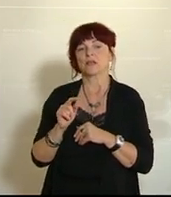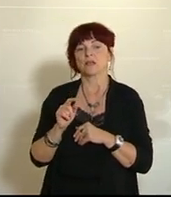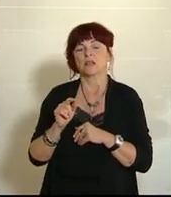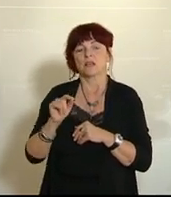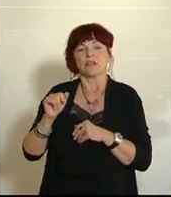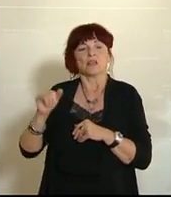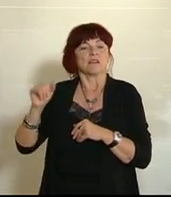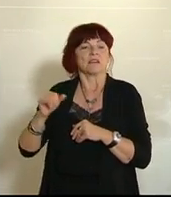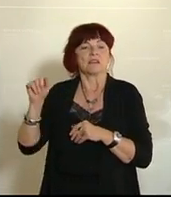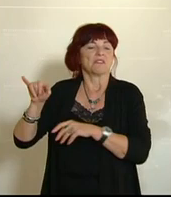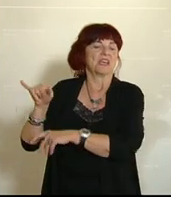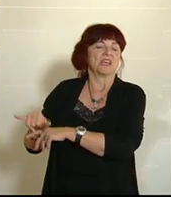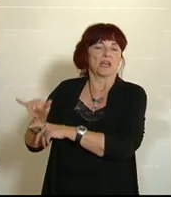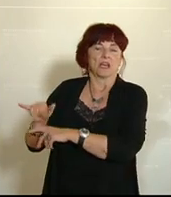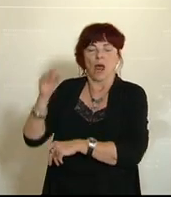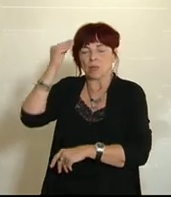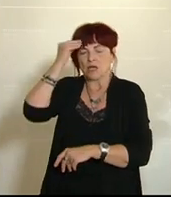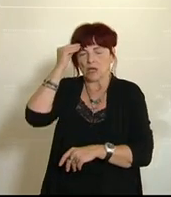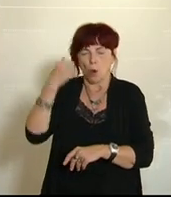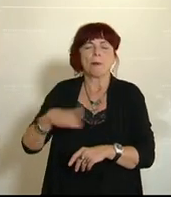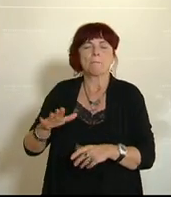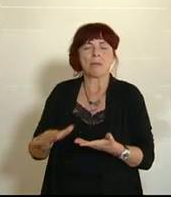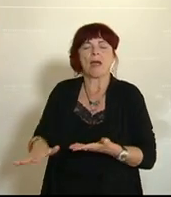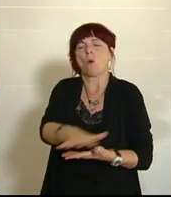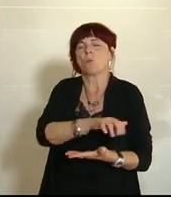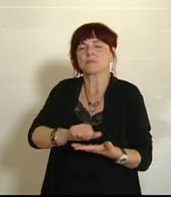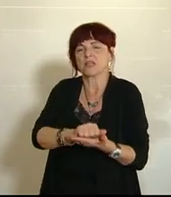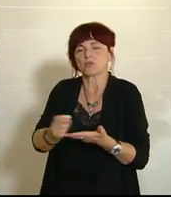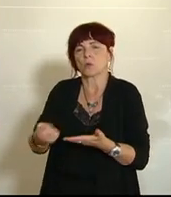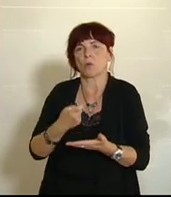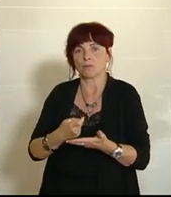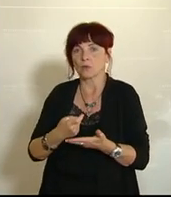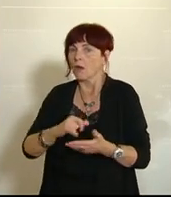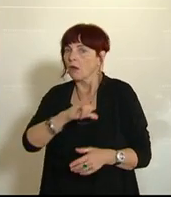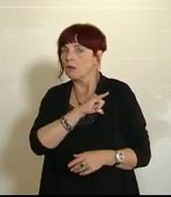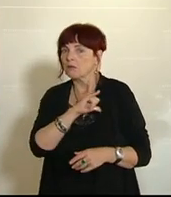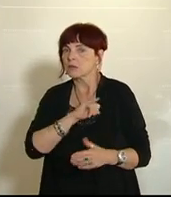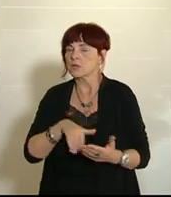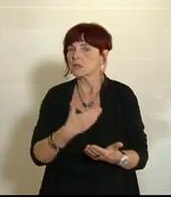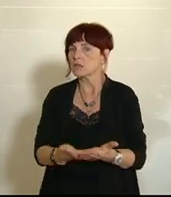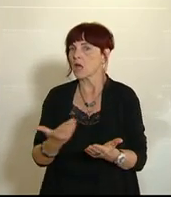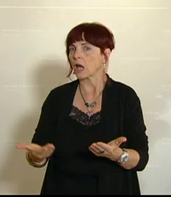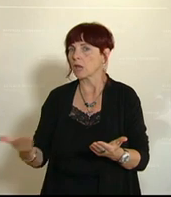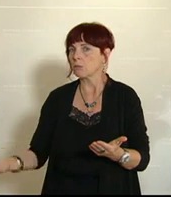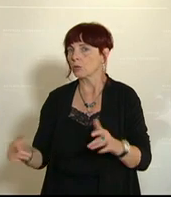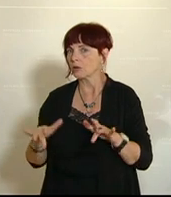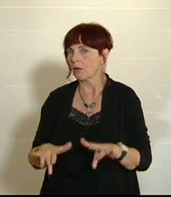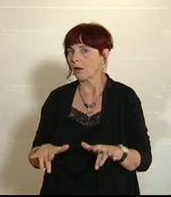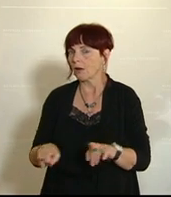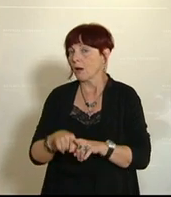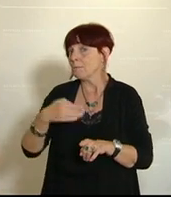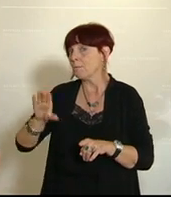Umsatz generiert wird, dass durch dieses attraktive Angebot noch mehr Leute, nicht nur im Fernverkehr, vor allem auch im